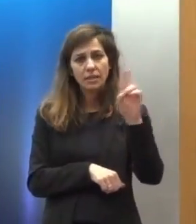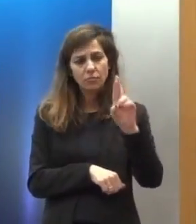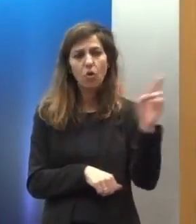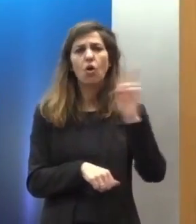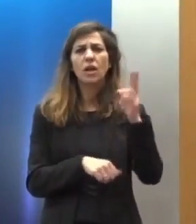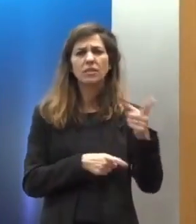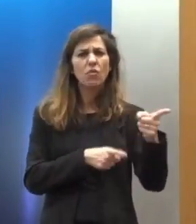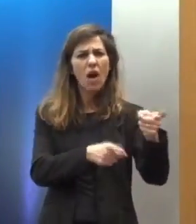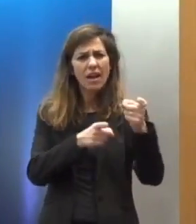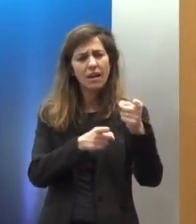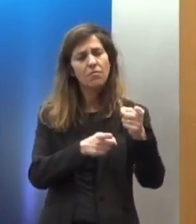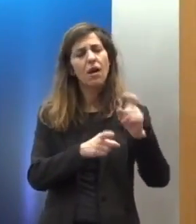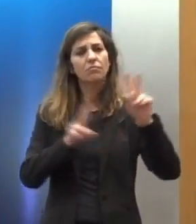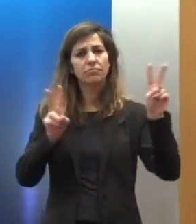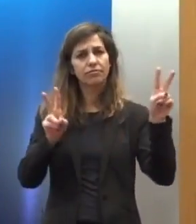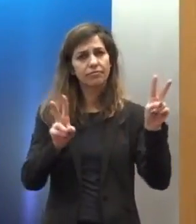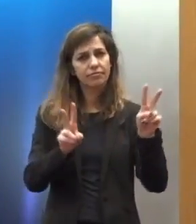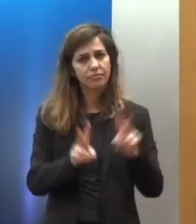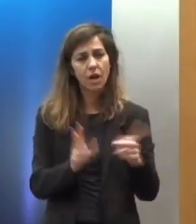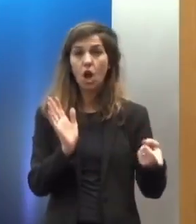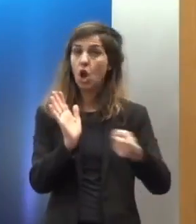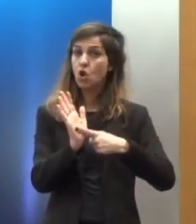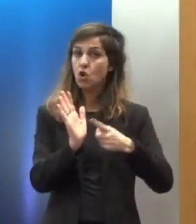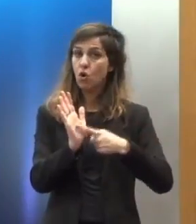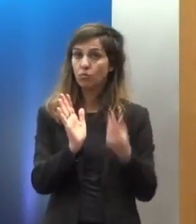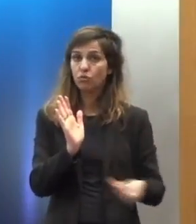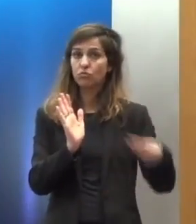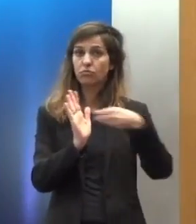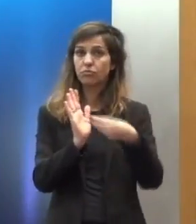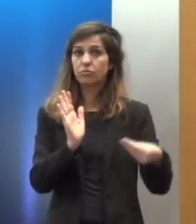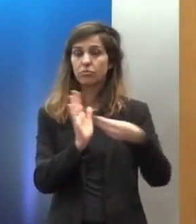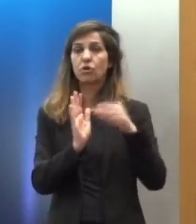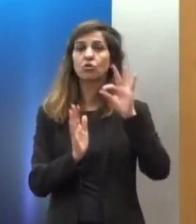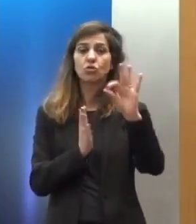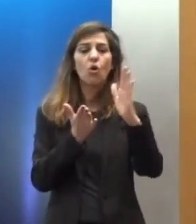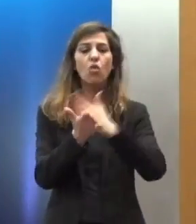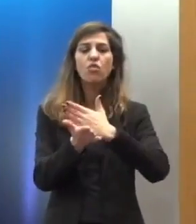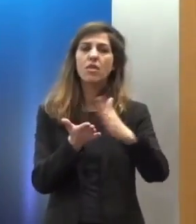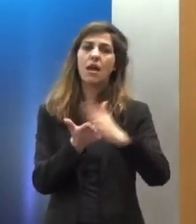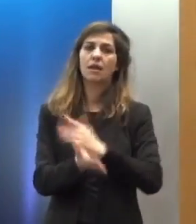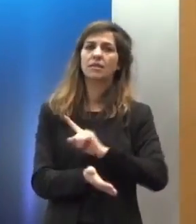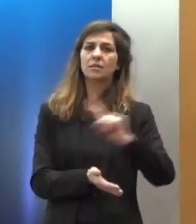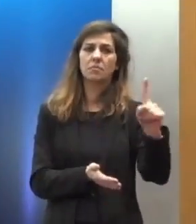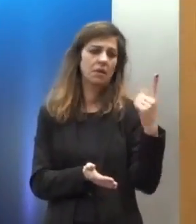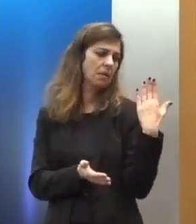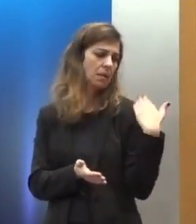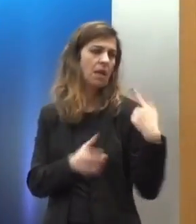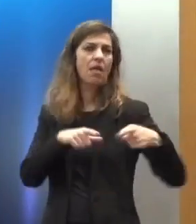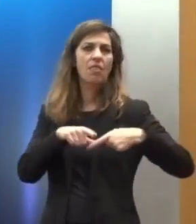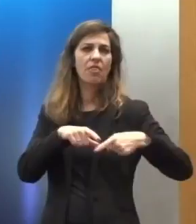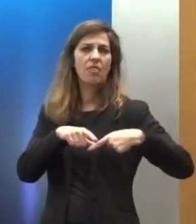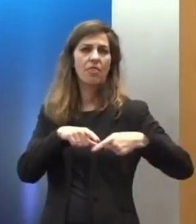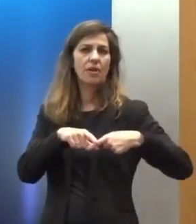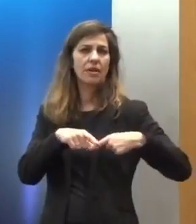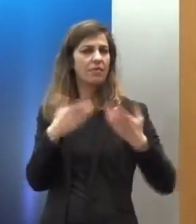στην ενίσχυση της νομοθεσίας κατά των διακρίσεων, όπως είχε γίνει πρόσφατα το Δεκέμβριο με